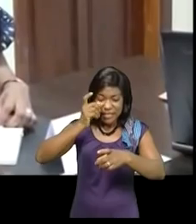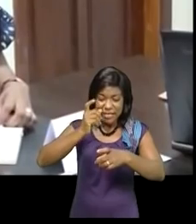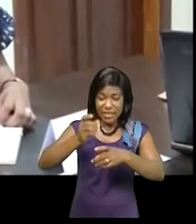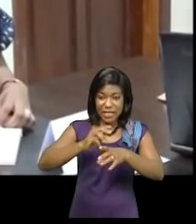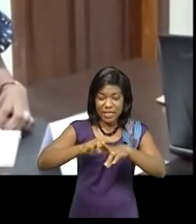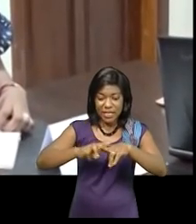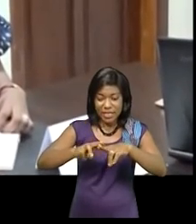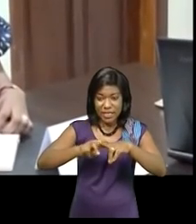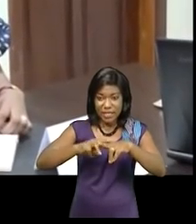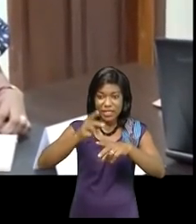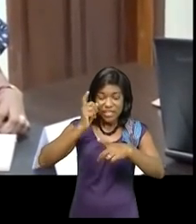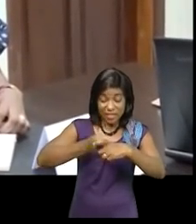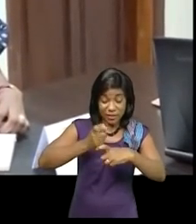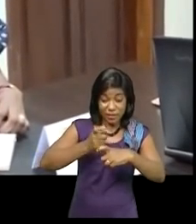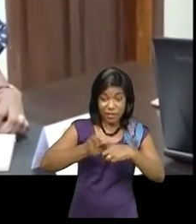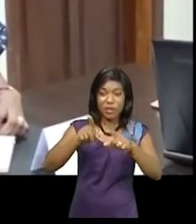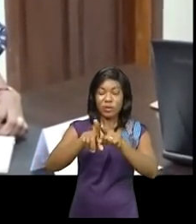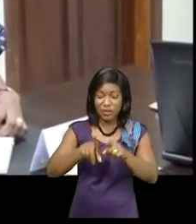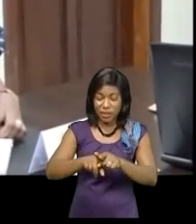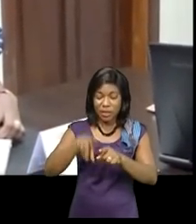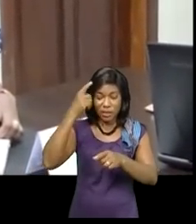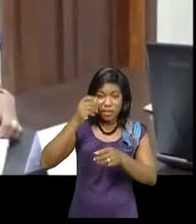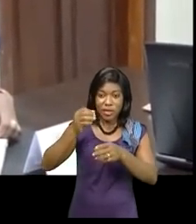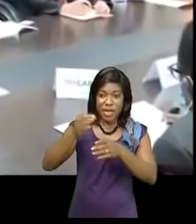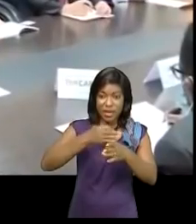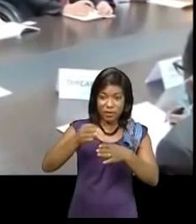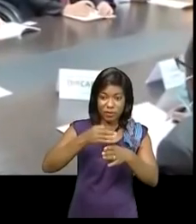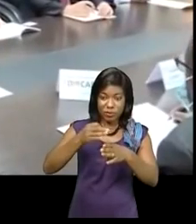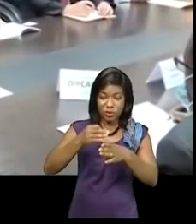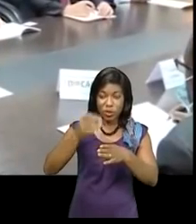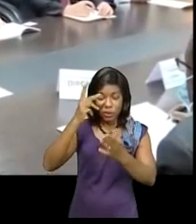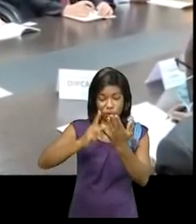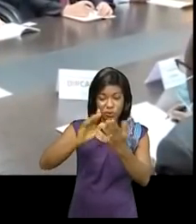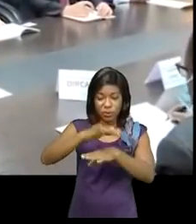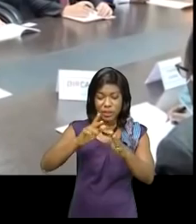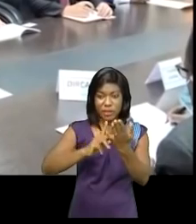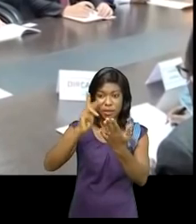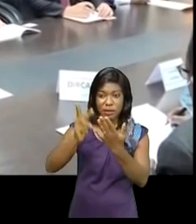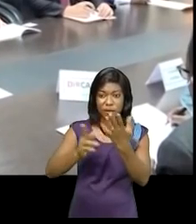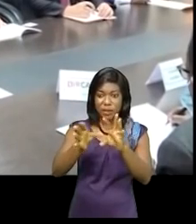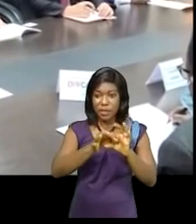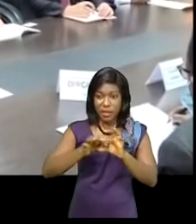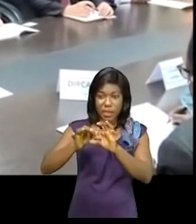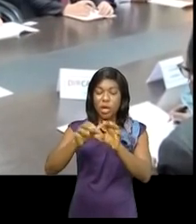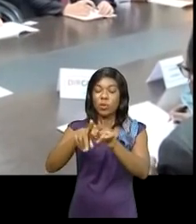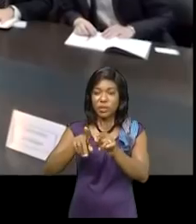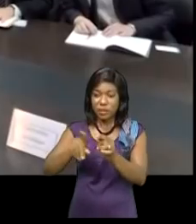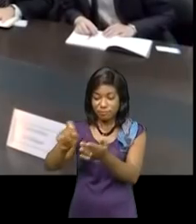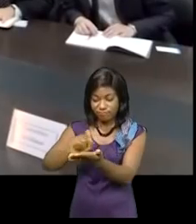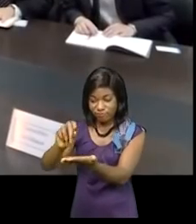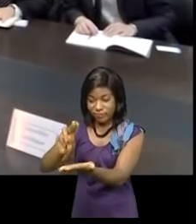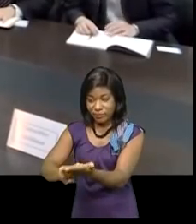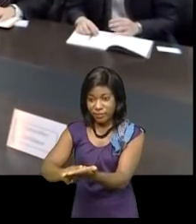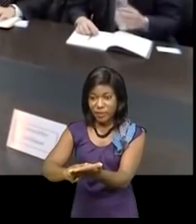aussi reconnue dans la formation professionnelle, porte son intérêt sur le projet commun dont le protocole a été signé en